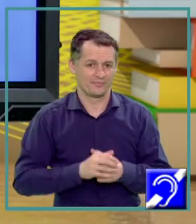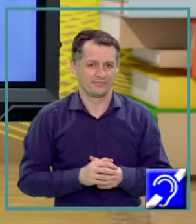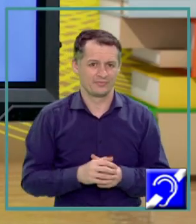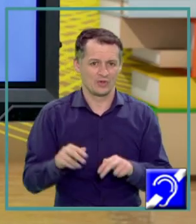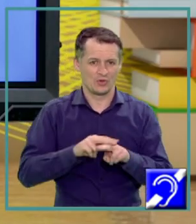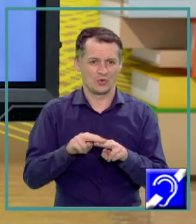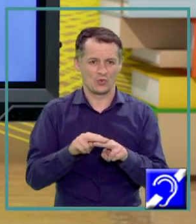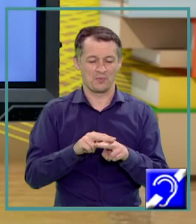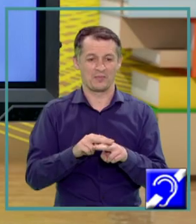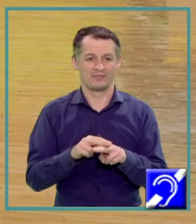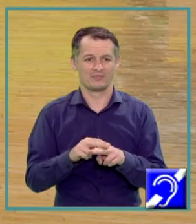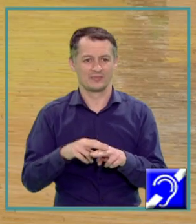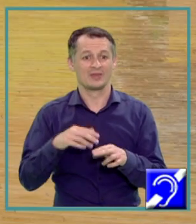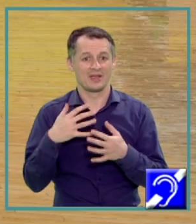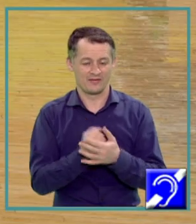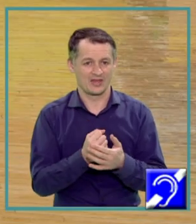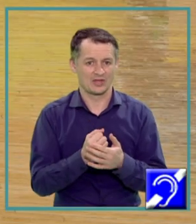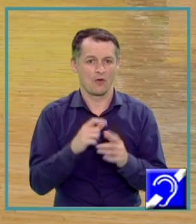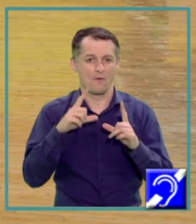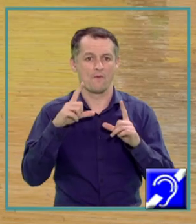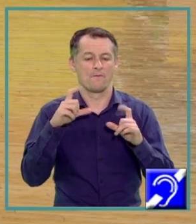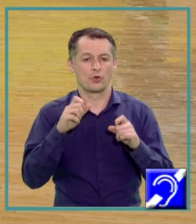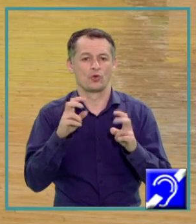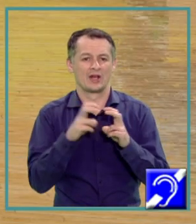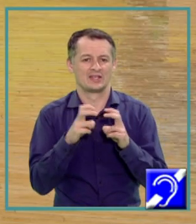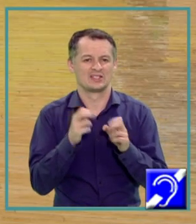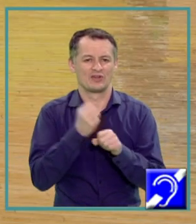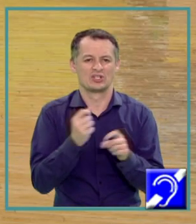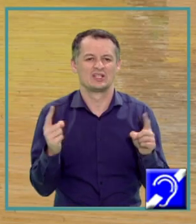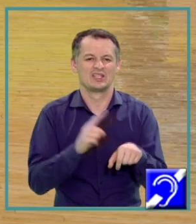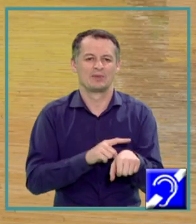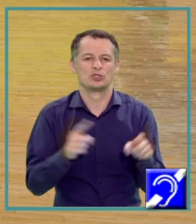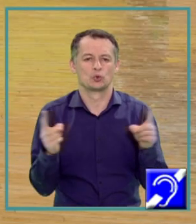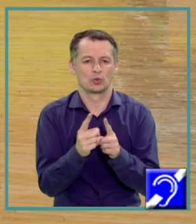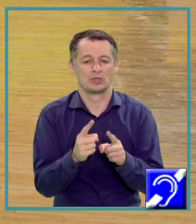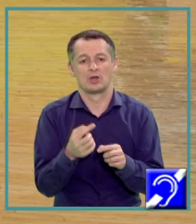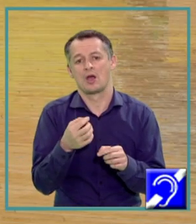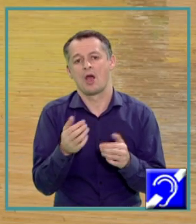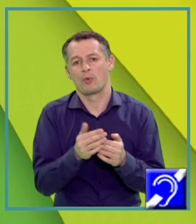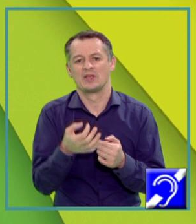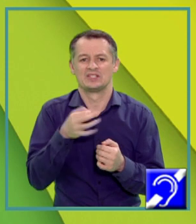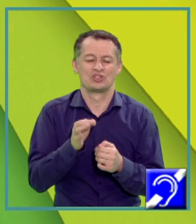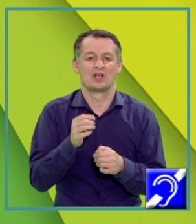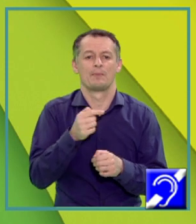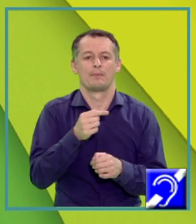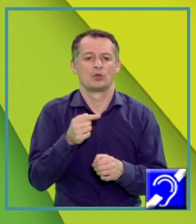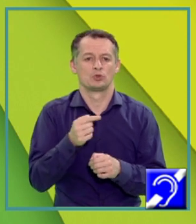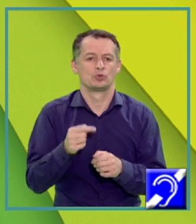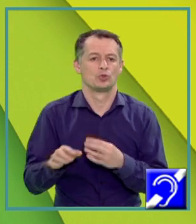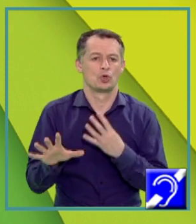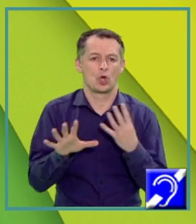fotoelectric se produce într-un timp extrem de scurt, aproximativ 10 la minus 9 secunde, putem